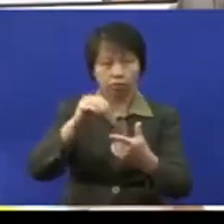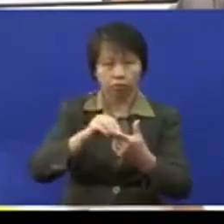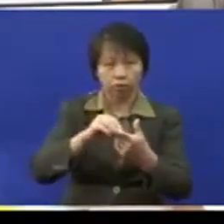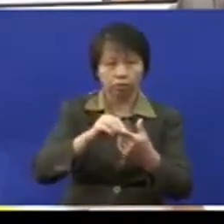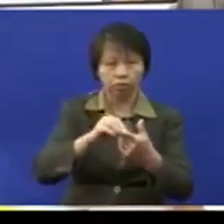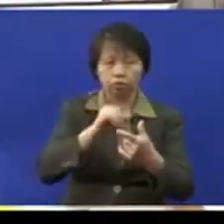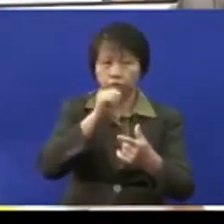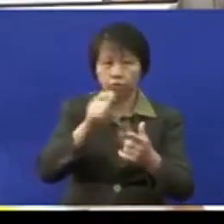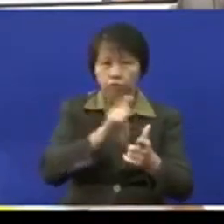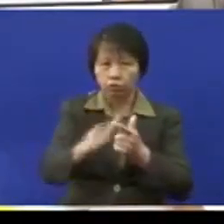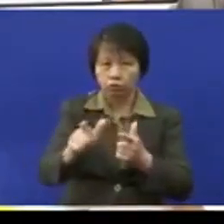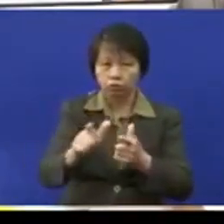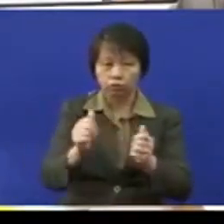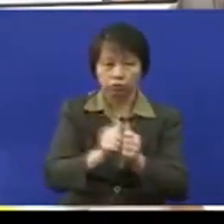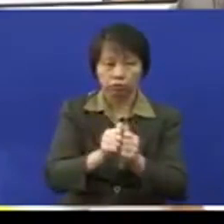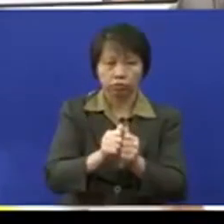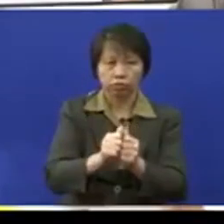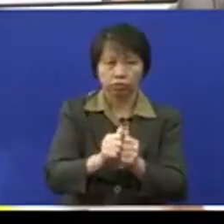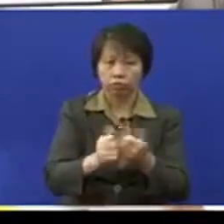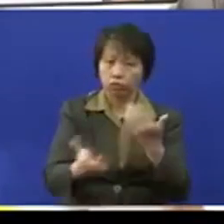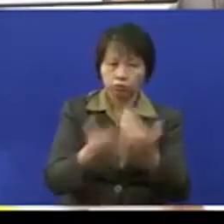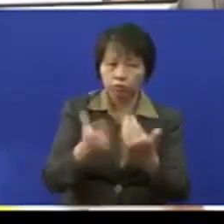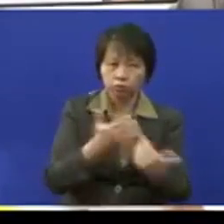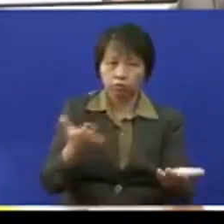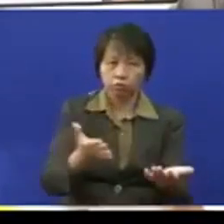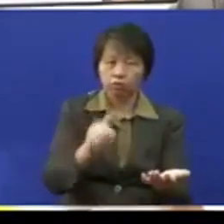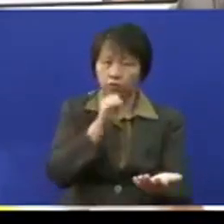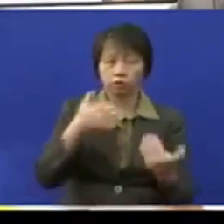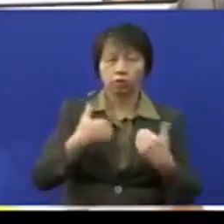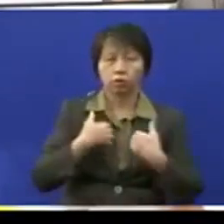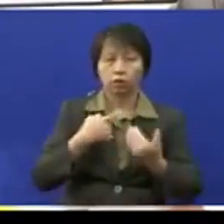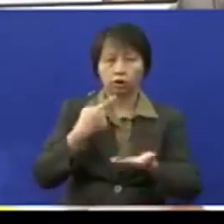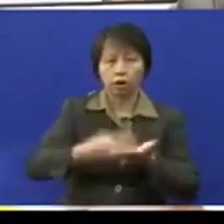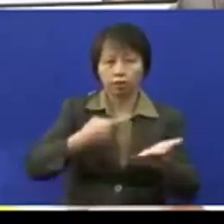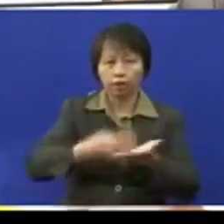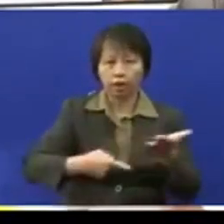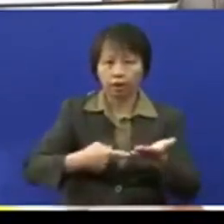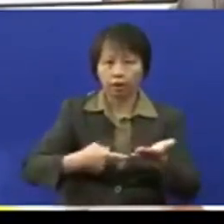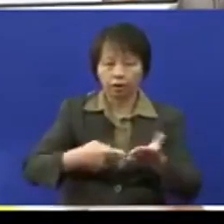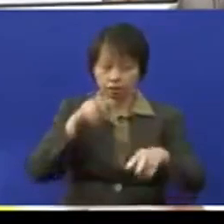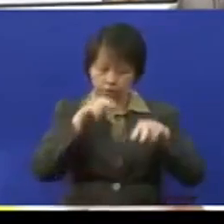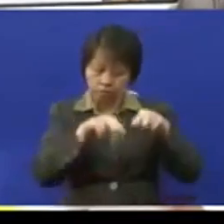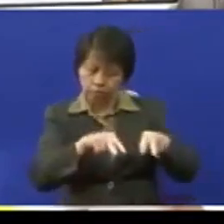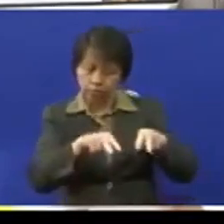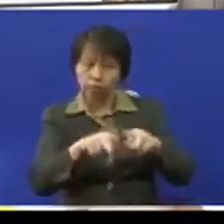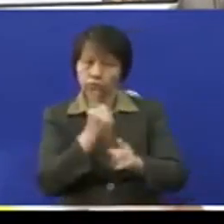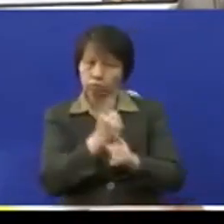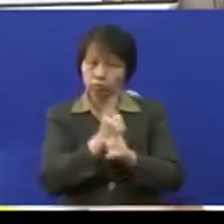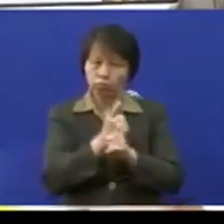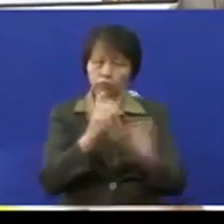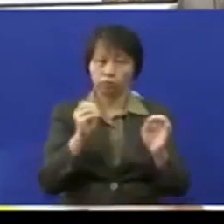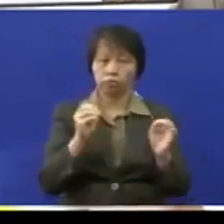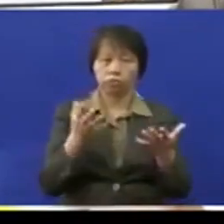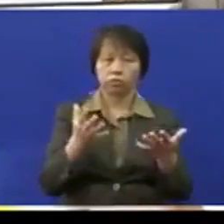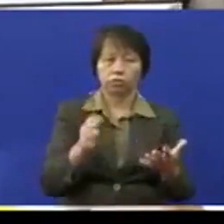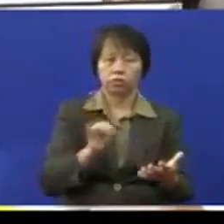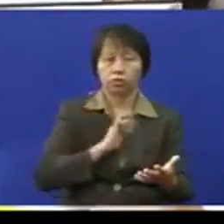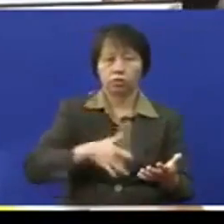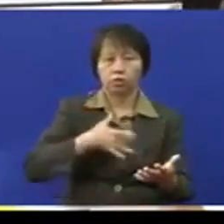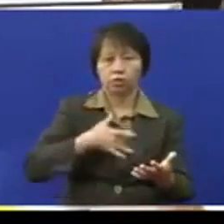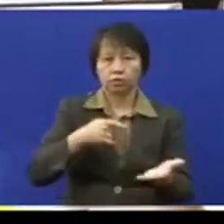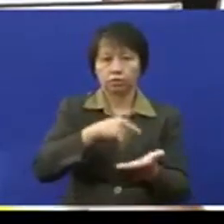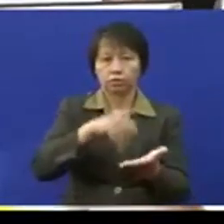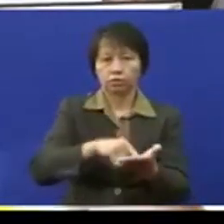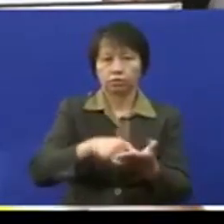diluluskan dengan sewenang-wenangnya tidak ada apa-apa pemantauan yang rapi dijalankan dan salah satu contoh ini adalah